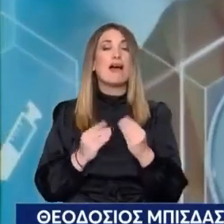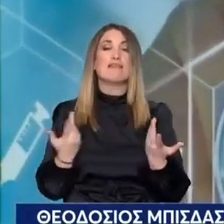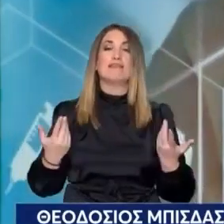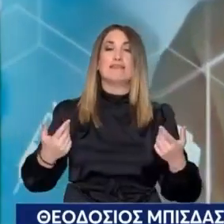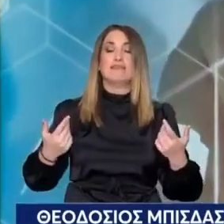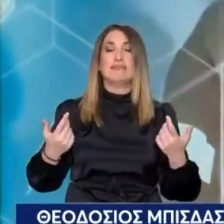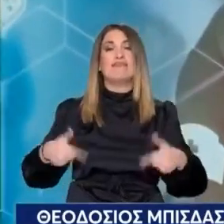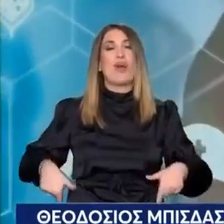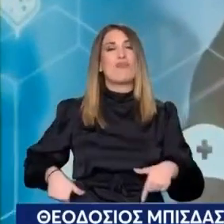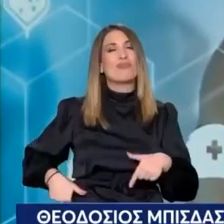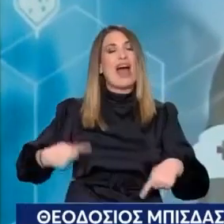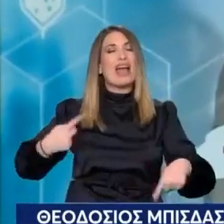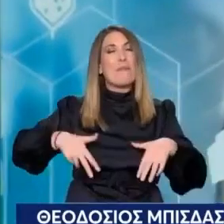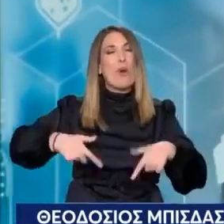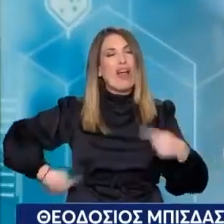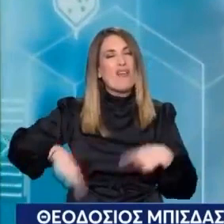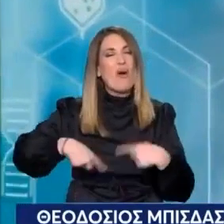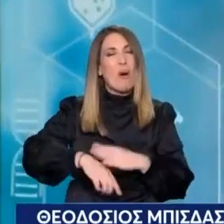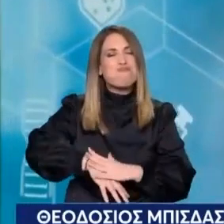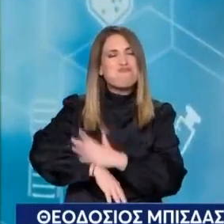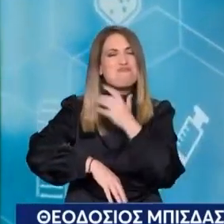το διαβητικό πόδι Όπου εκεί πέρα μπορούμε και